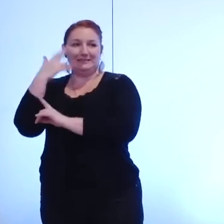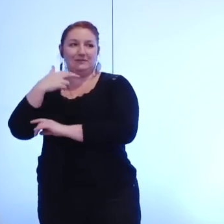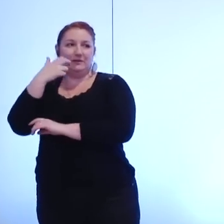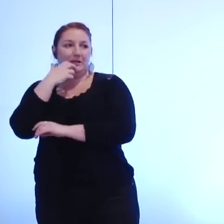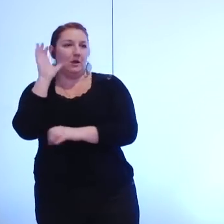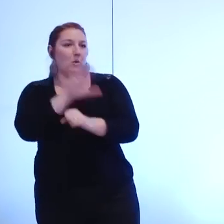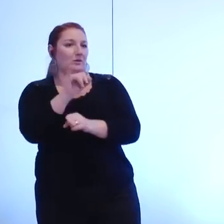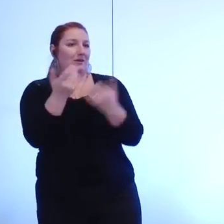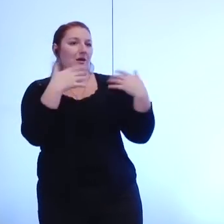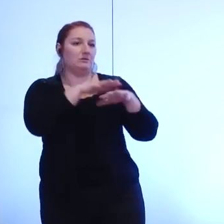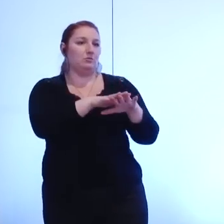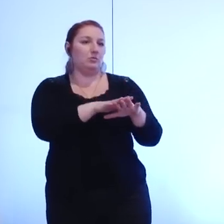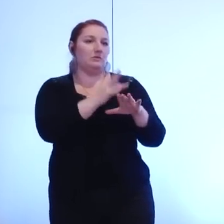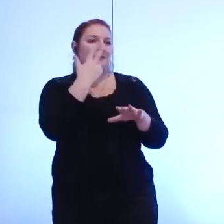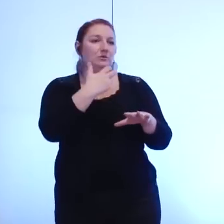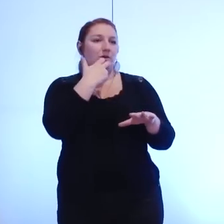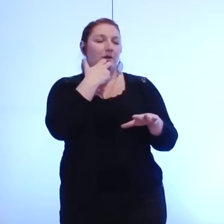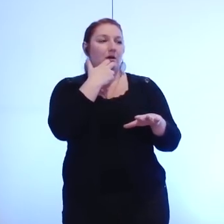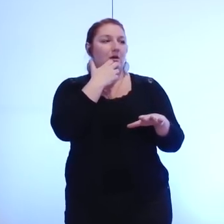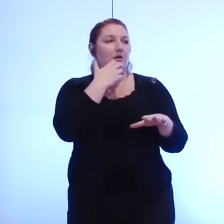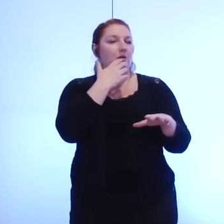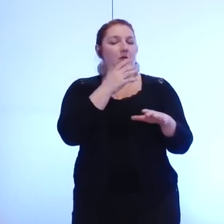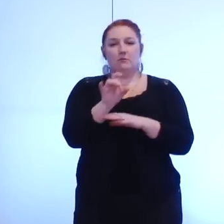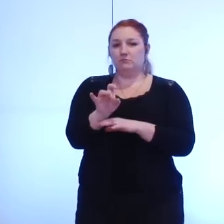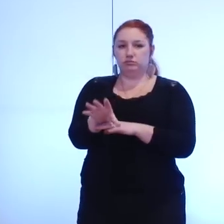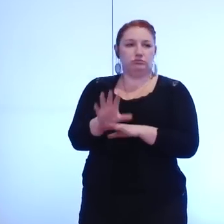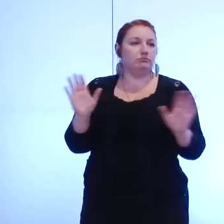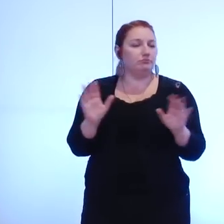écologistes cet amendement est donc repoussé amendement numéro 2